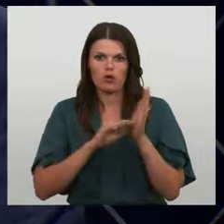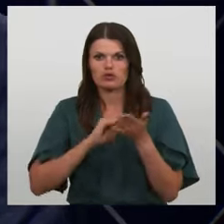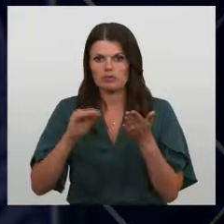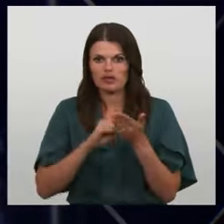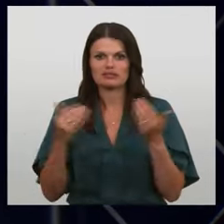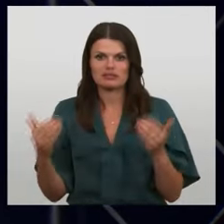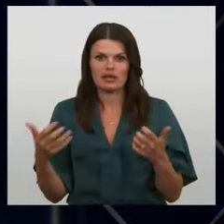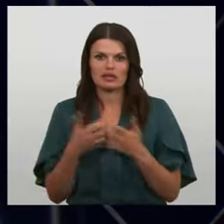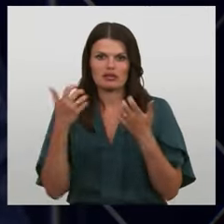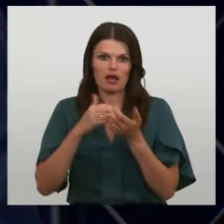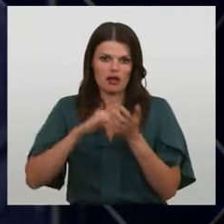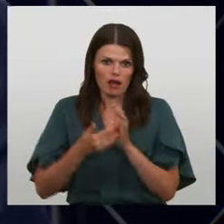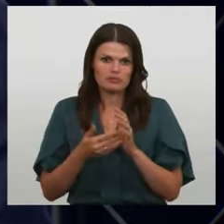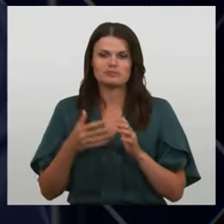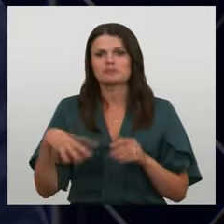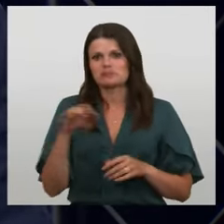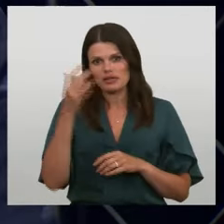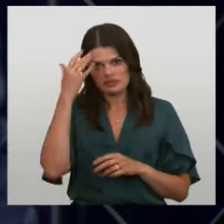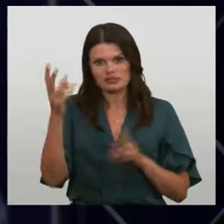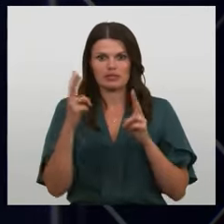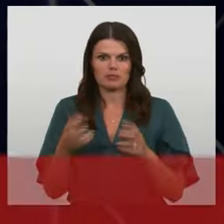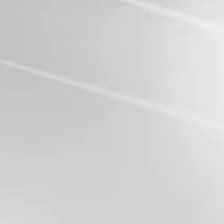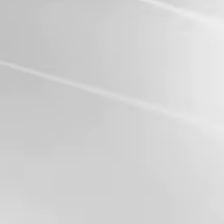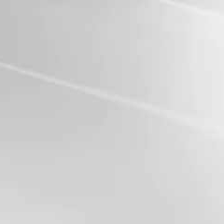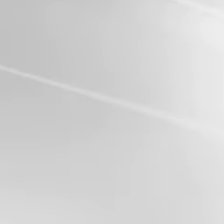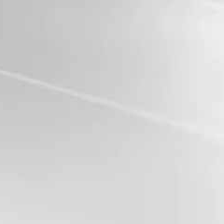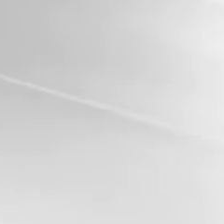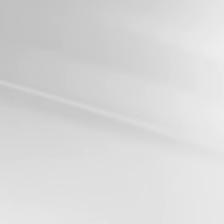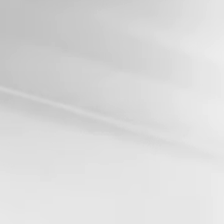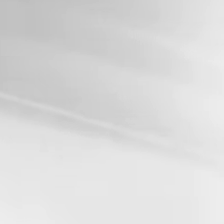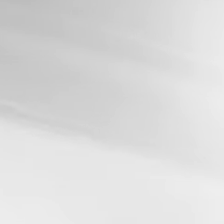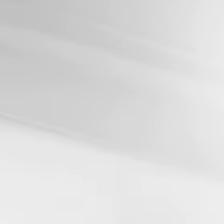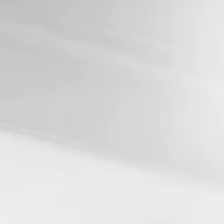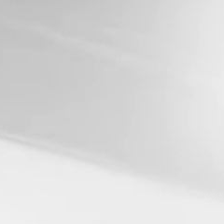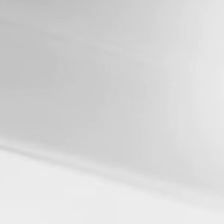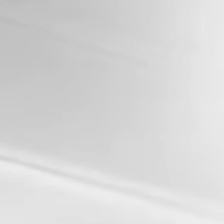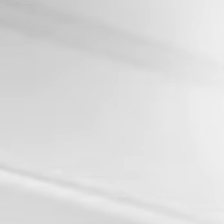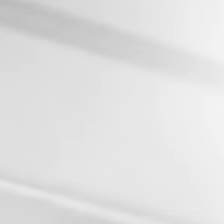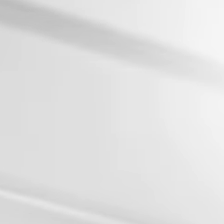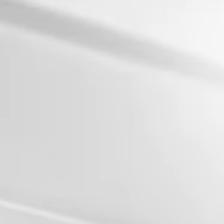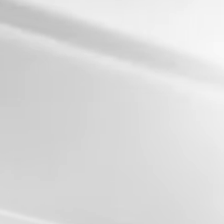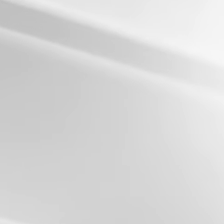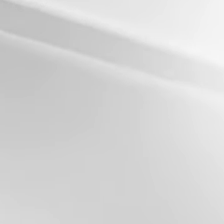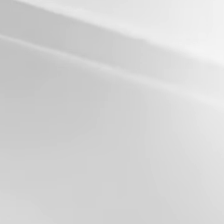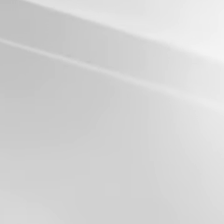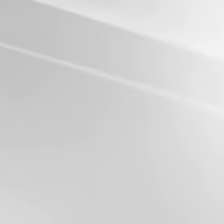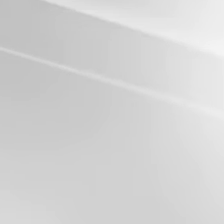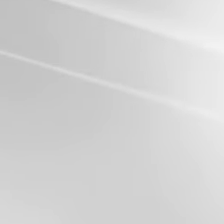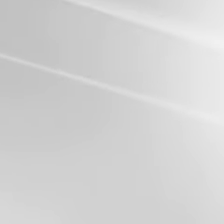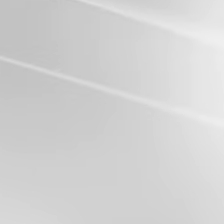apstākļos, bet… Nu, mēs ļoti ceram, ka tas kažs beigsies arī. Jā, līdz ar domāju.